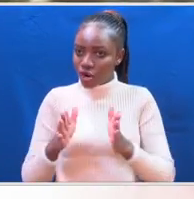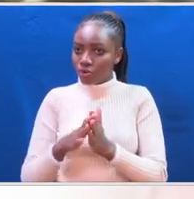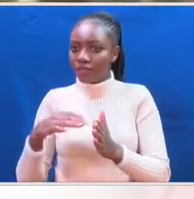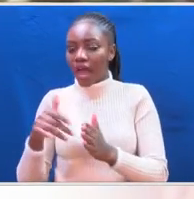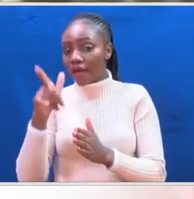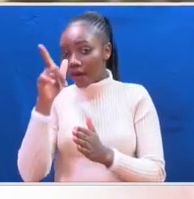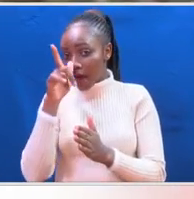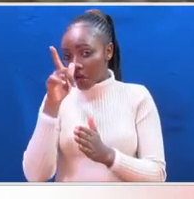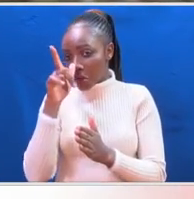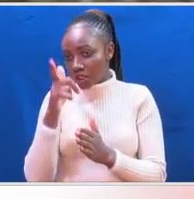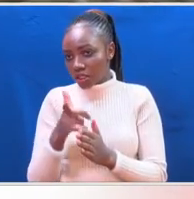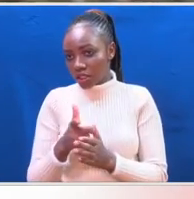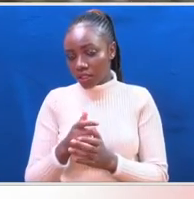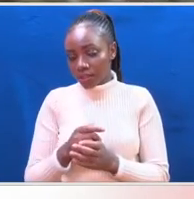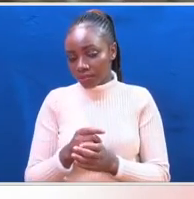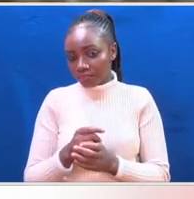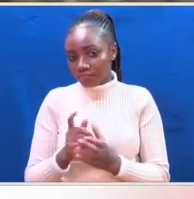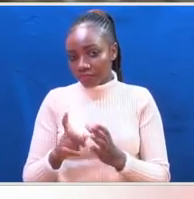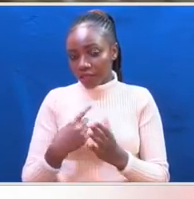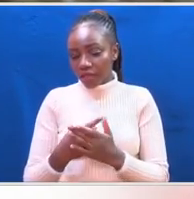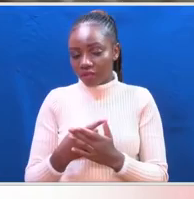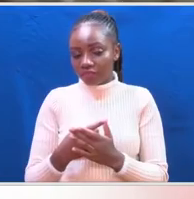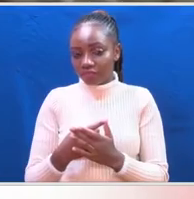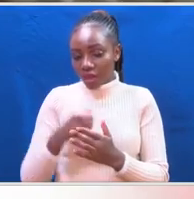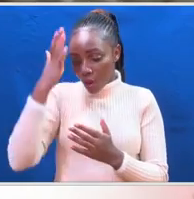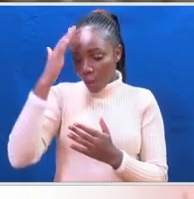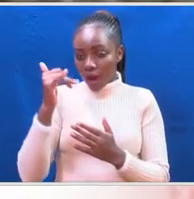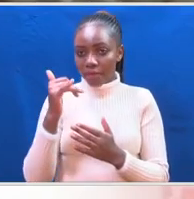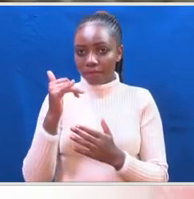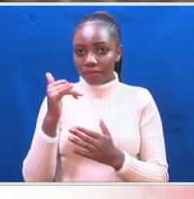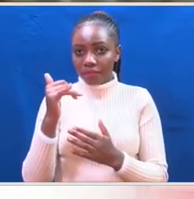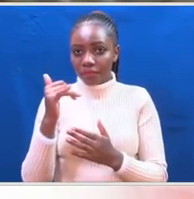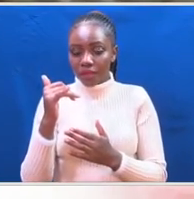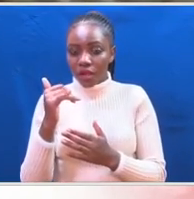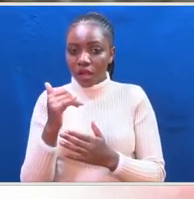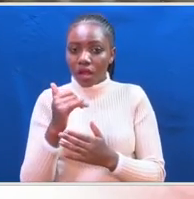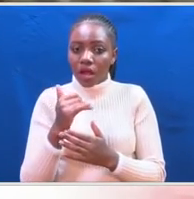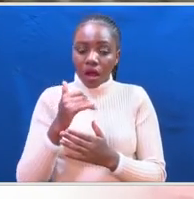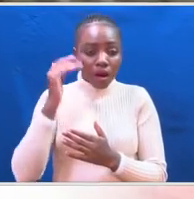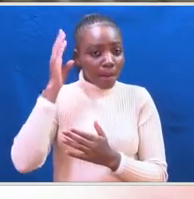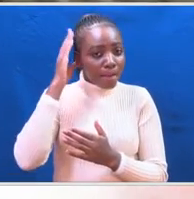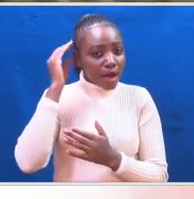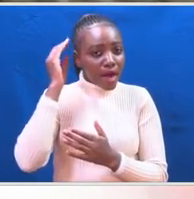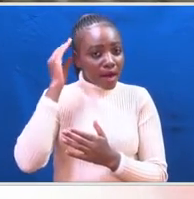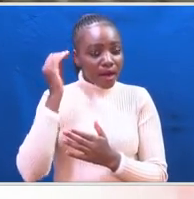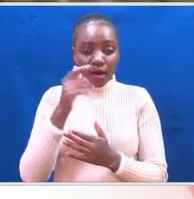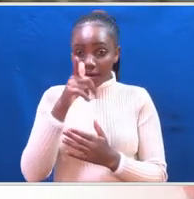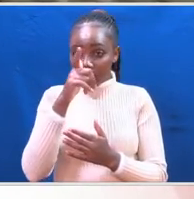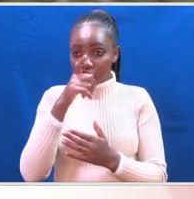kifaru wengi nzake kichakani. Sababu kifaru weuzi ni kifaru wanapenda maisa ya upeke.